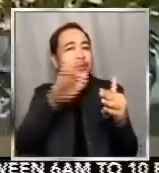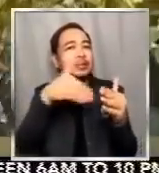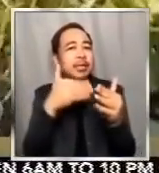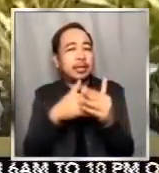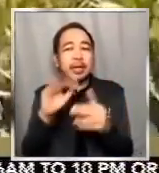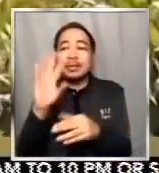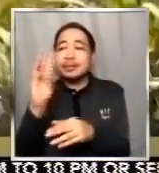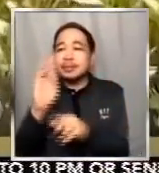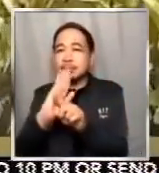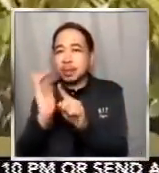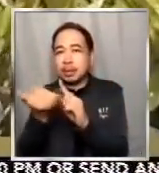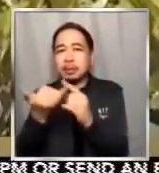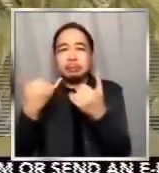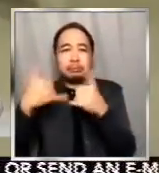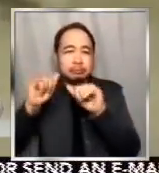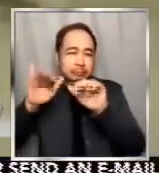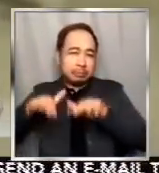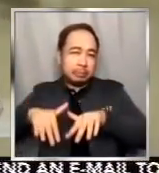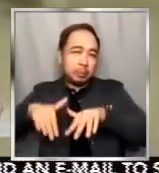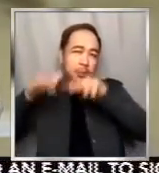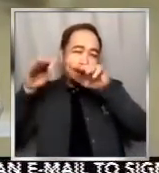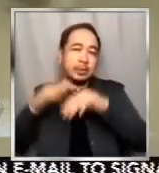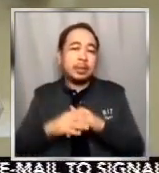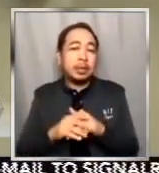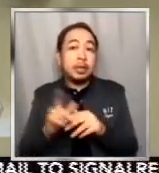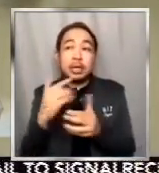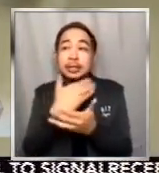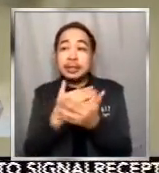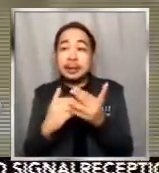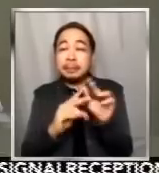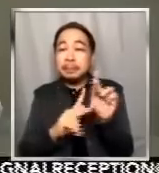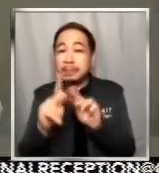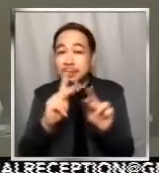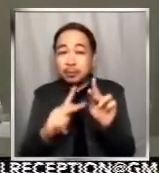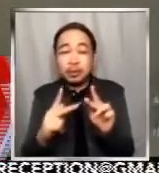Sa lalim ng tubig ang ibang residente, kailangang mamangka.